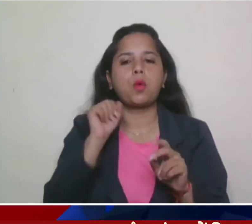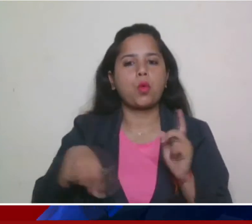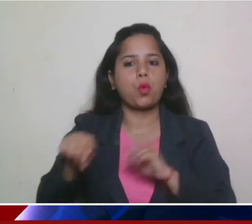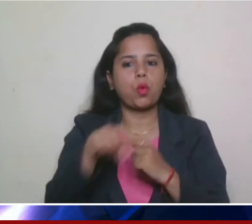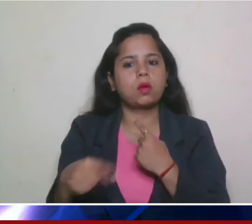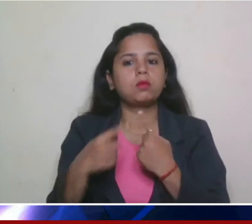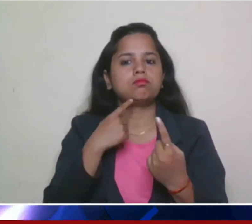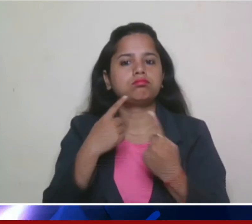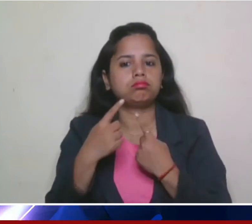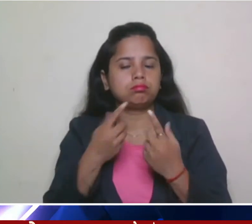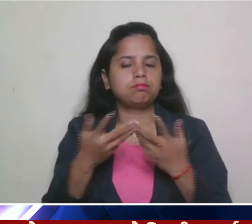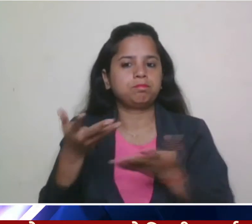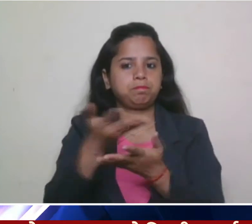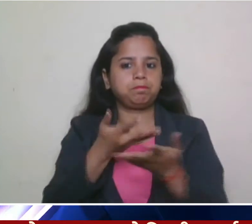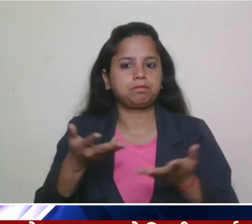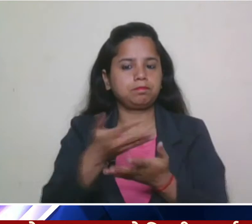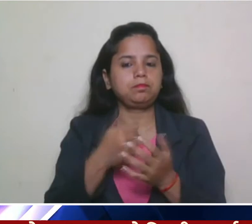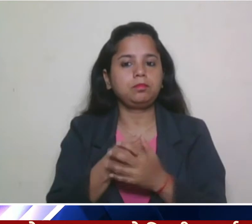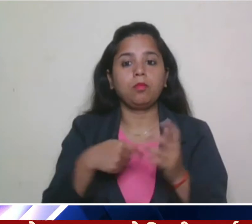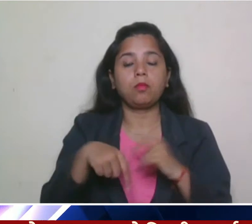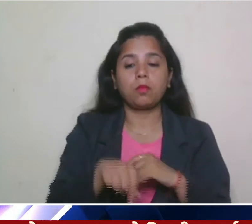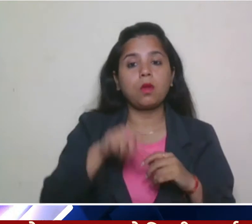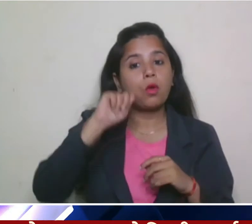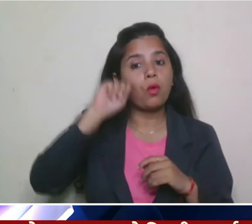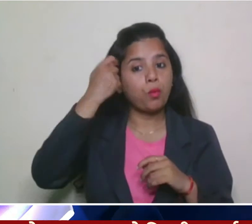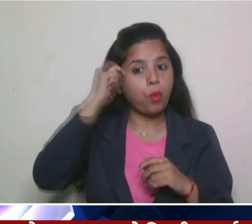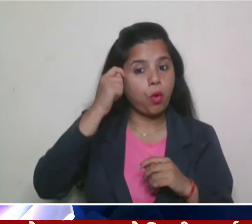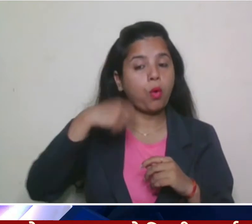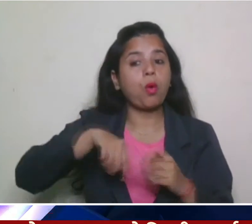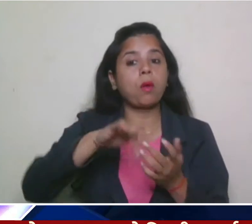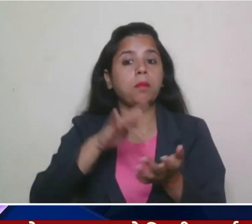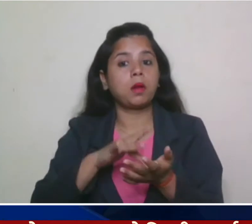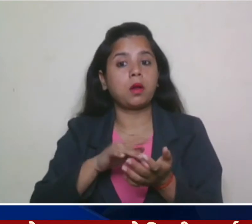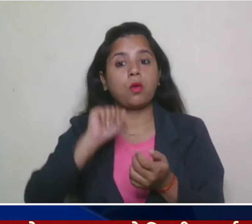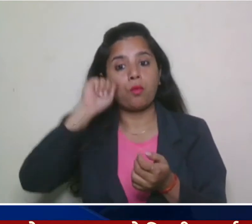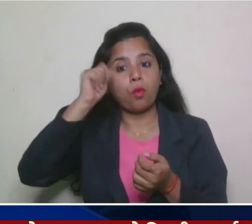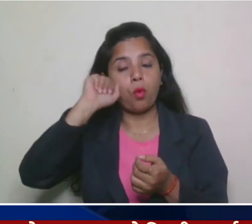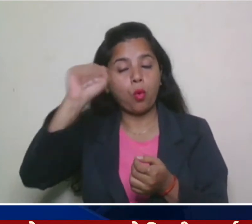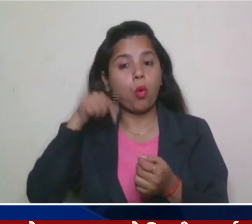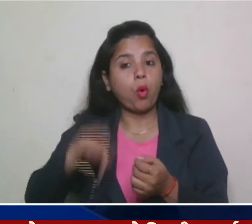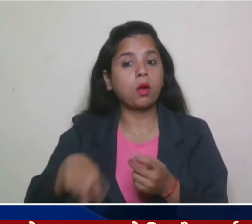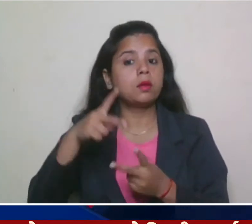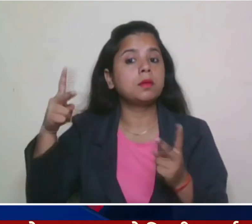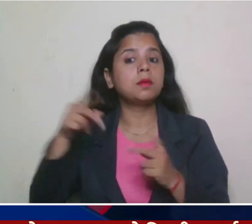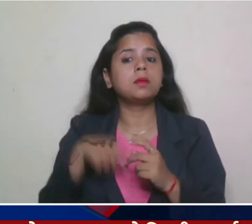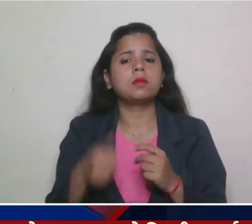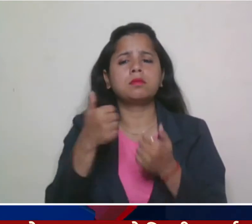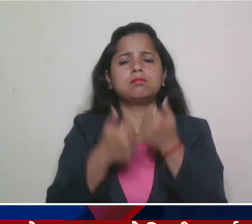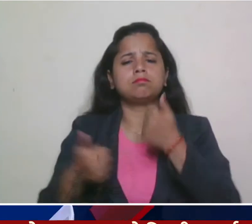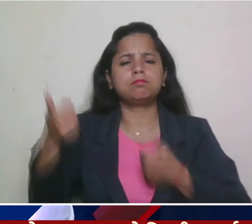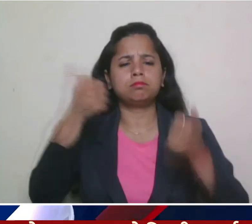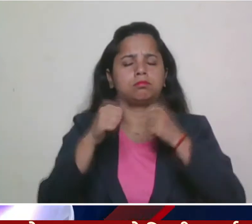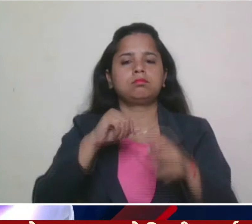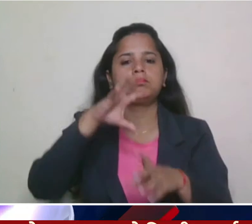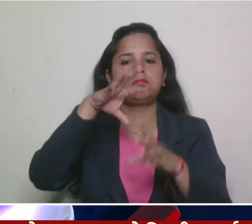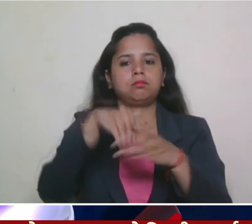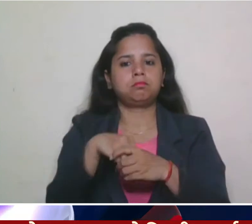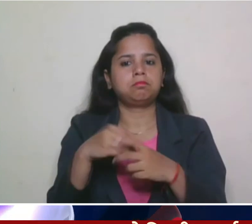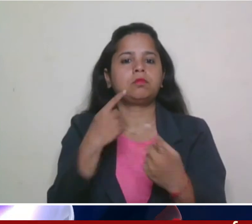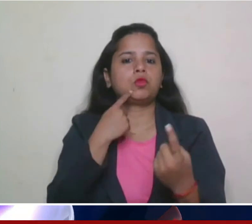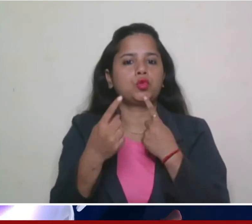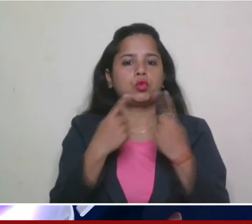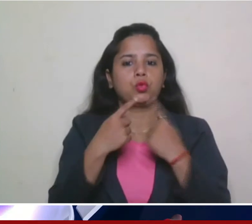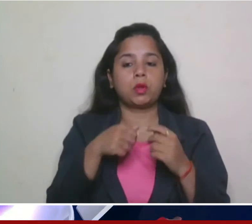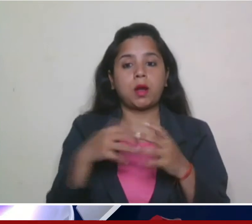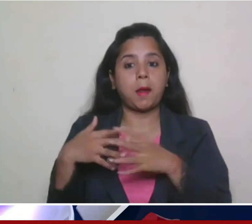में विदेश और रक्षा मंत्र आलेओं और अमेरिकी रक्षा और विदेश विभागों के वरिश्ट रुदिकारियों ने हिस्सा लिया भारत अमेरिका